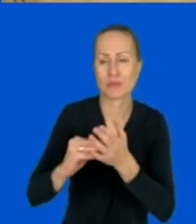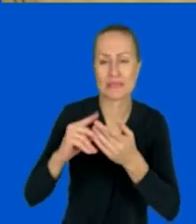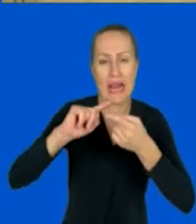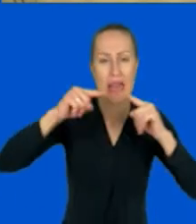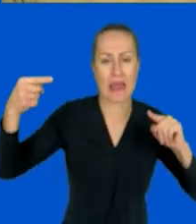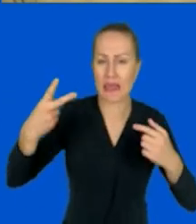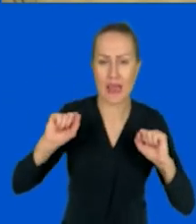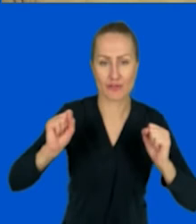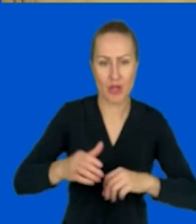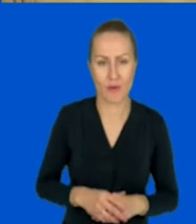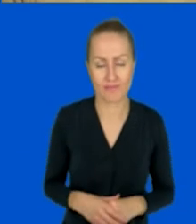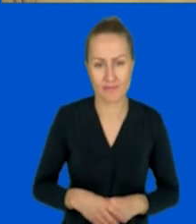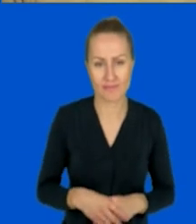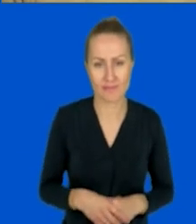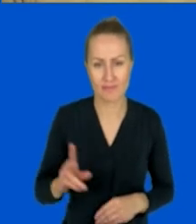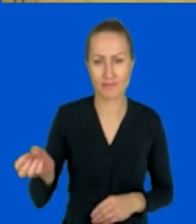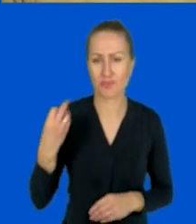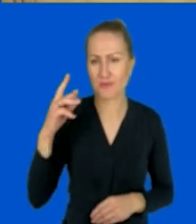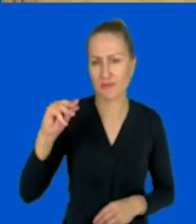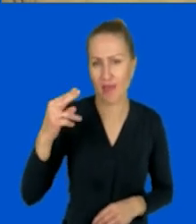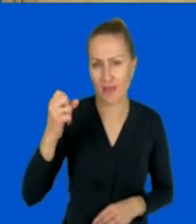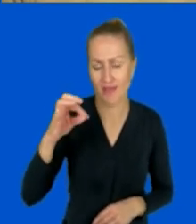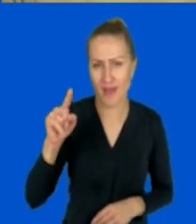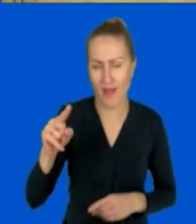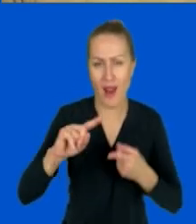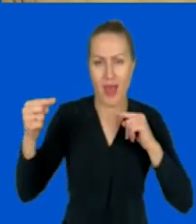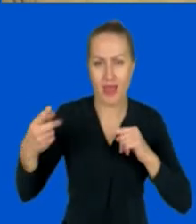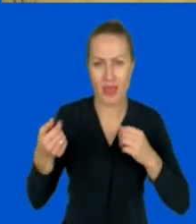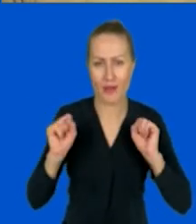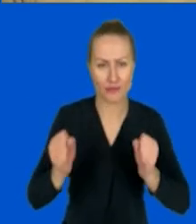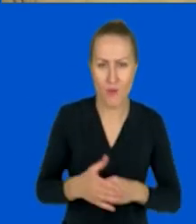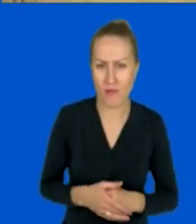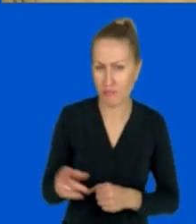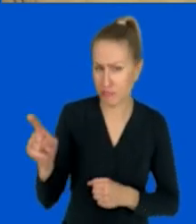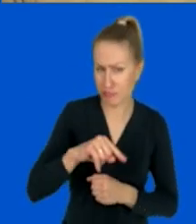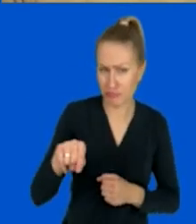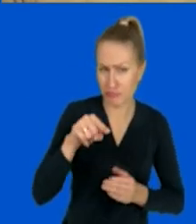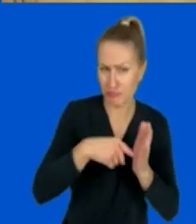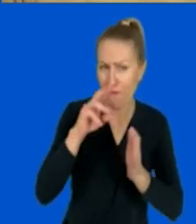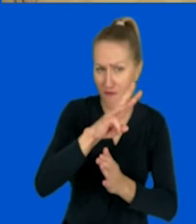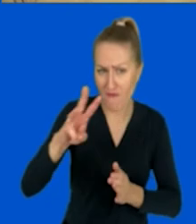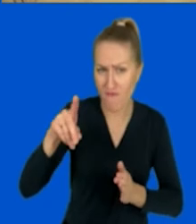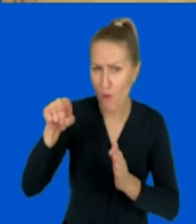Nie działa link, pisze Renata. Quizlek.live nie działa. Daj znać.